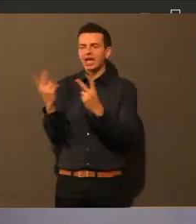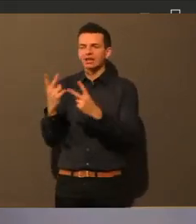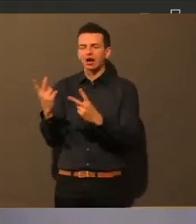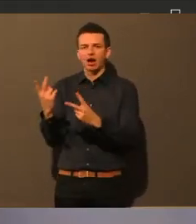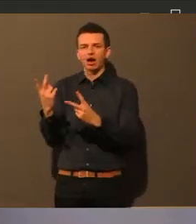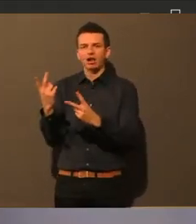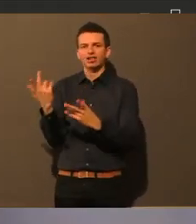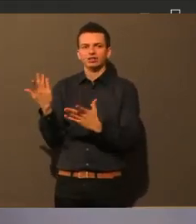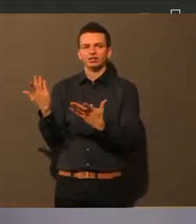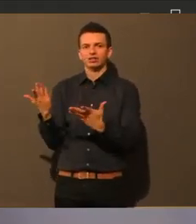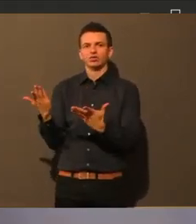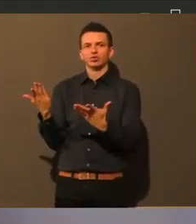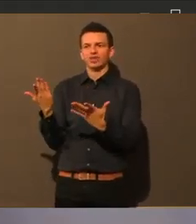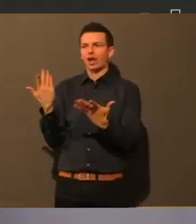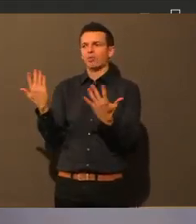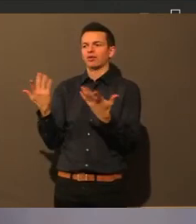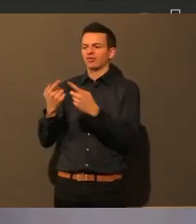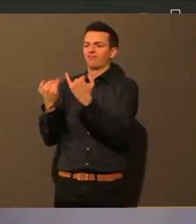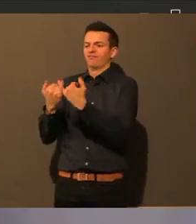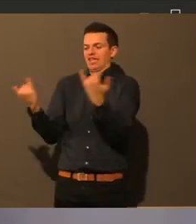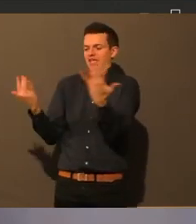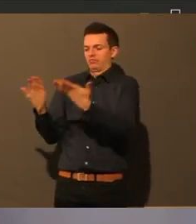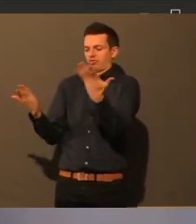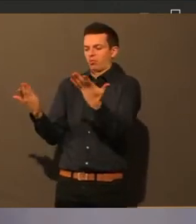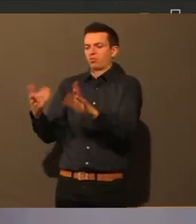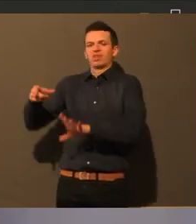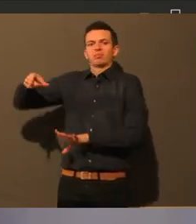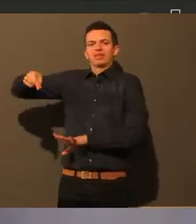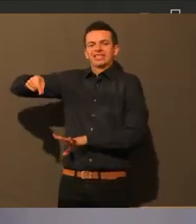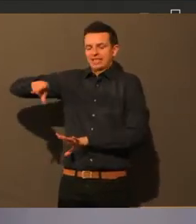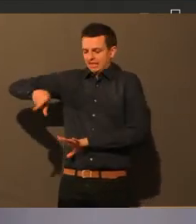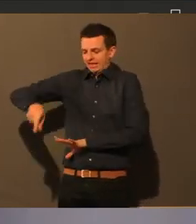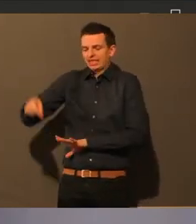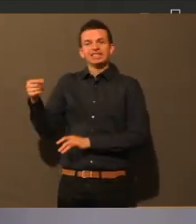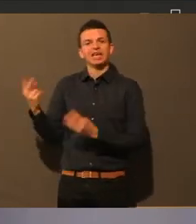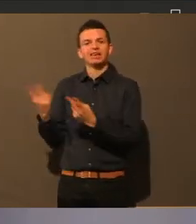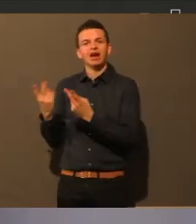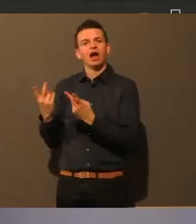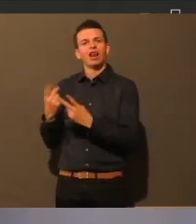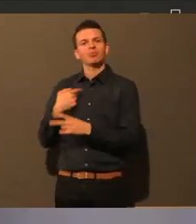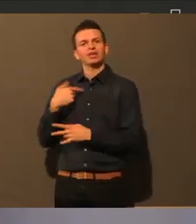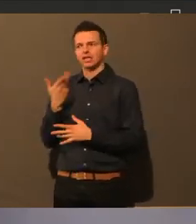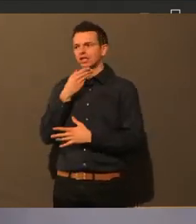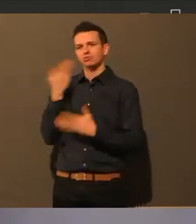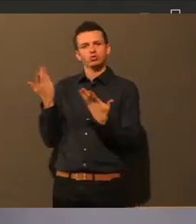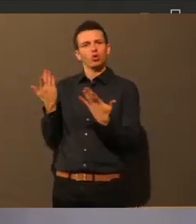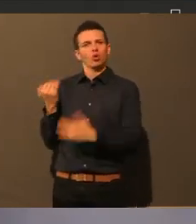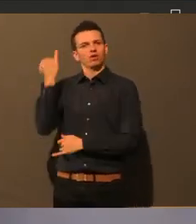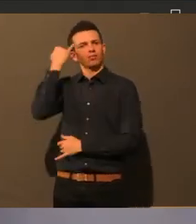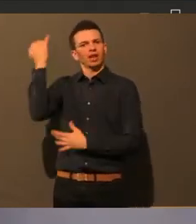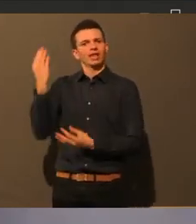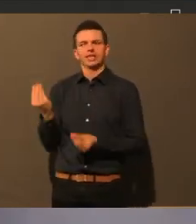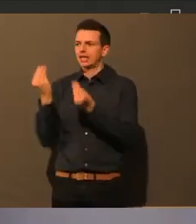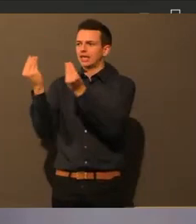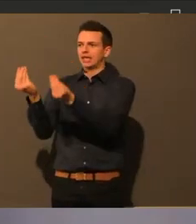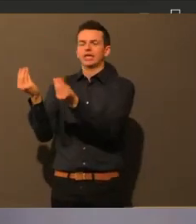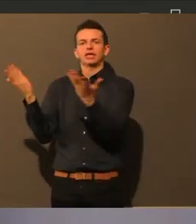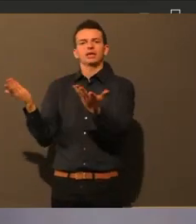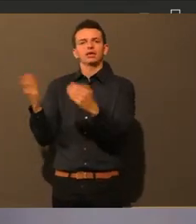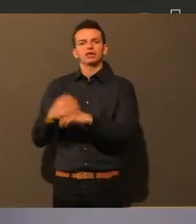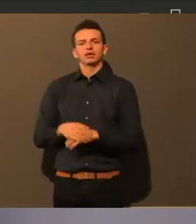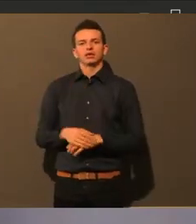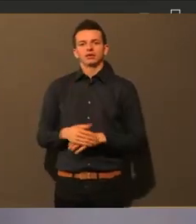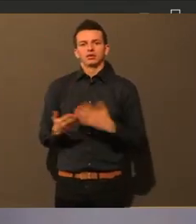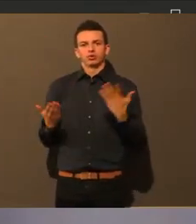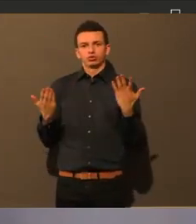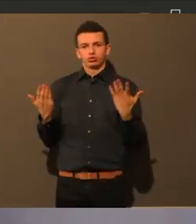Das überlasse ich kreativen Menschen. Das ist nur so ein Gedanke, weil ich auch vermute, gerade bis jeder eine Impfung hatte oder